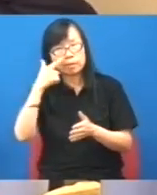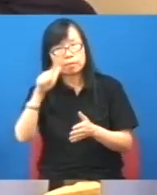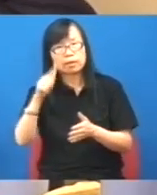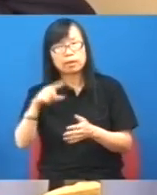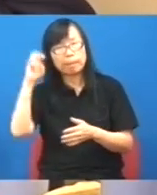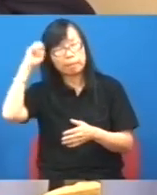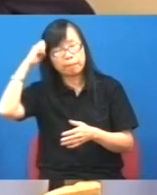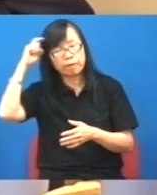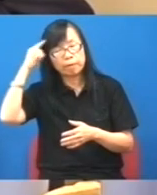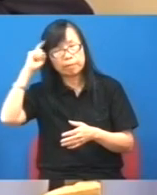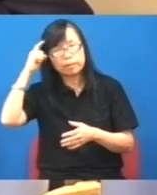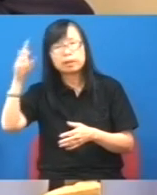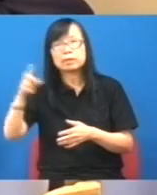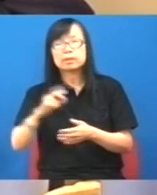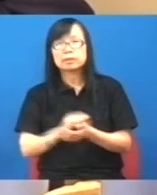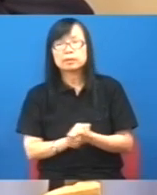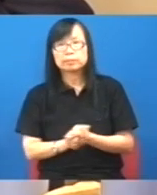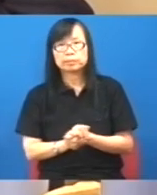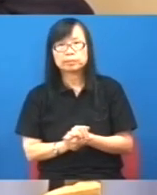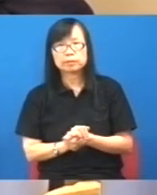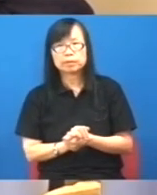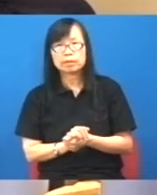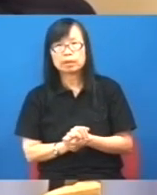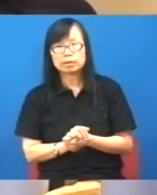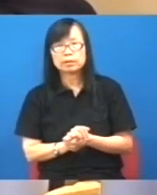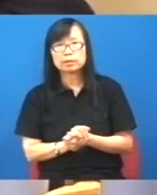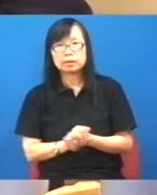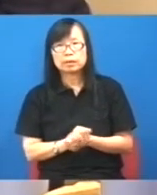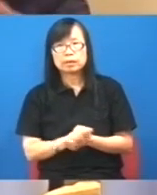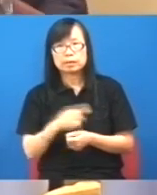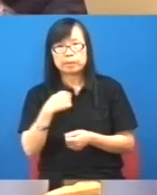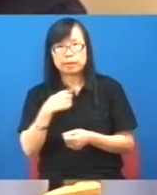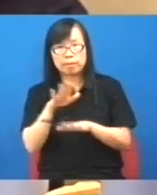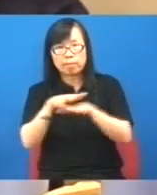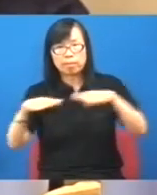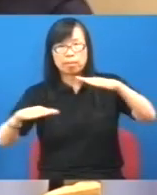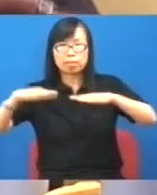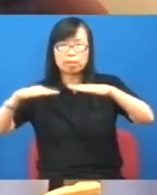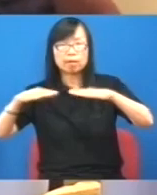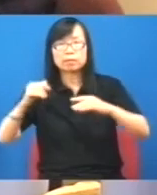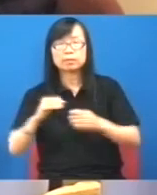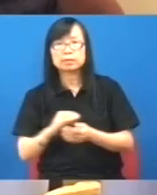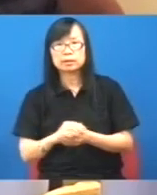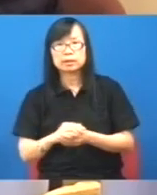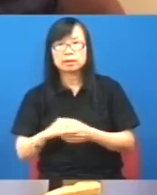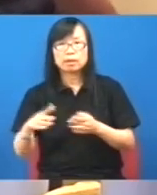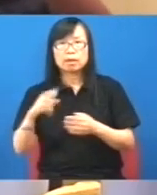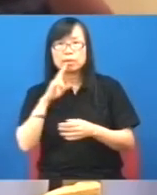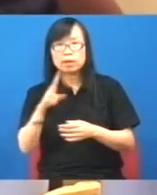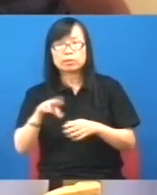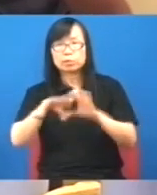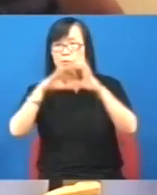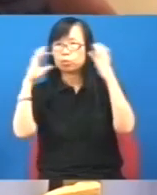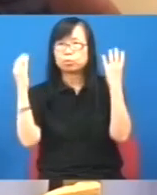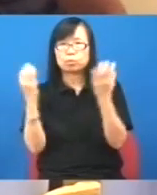有這個標準力有超級金錢你要這樣去平衡你要令到所有